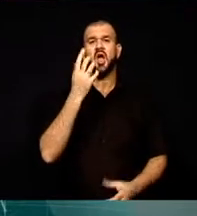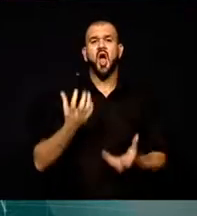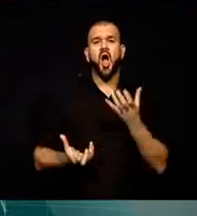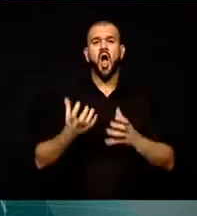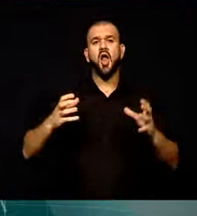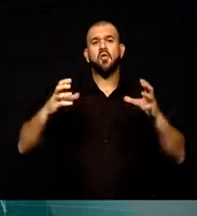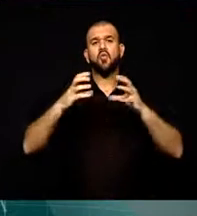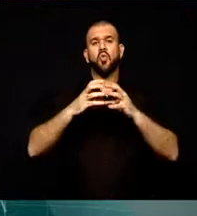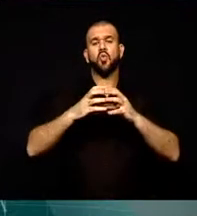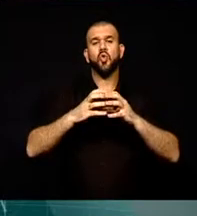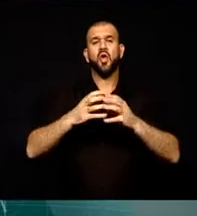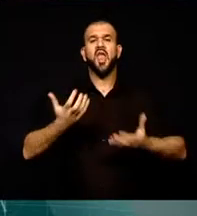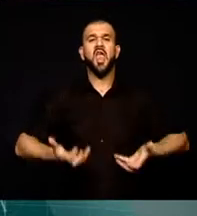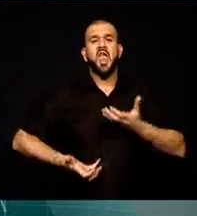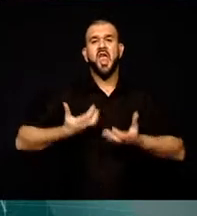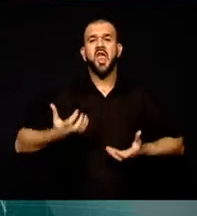heyecan yarattı.